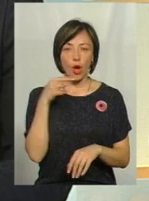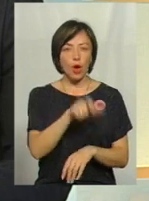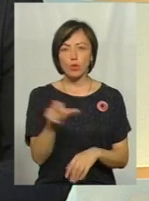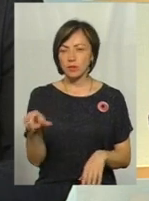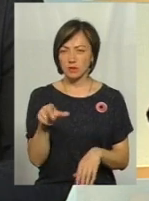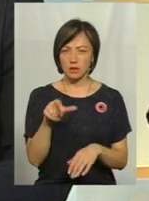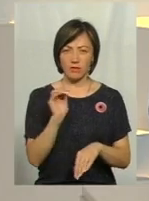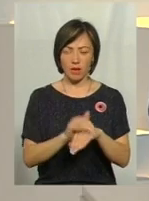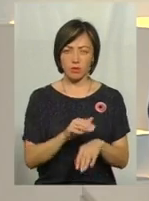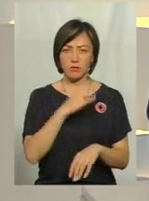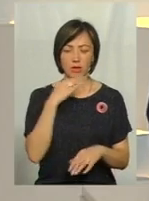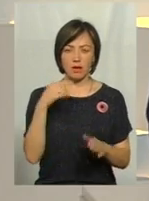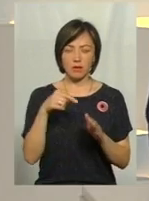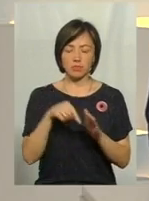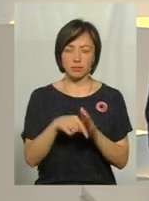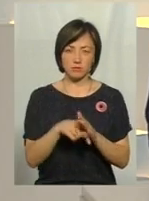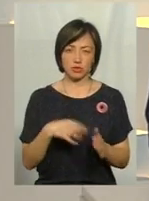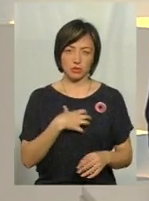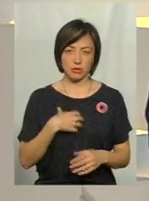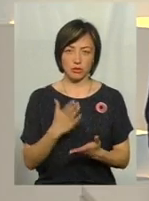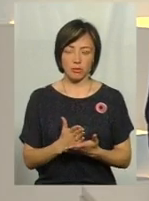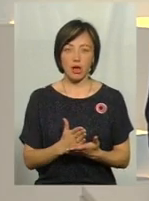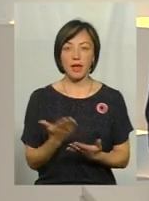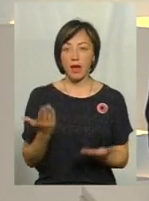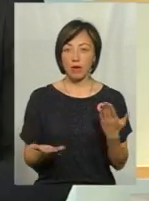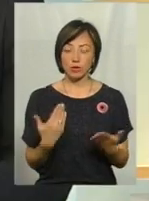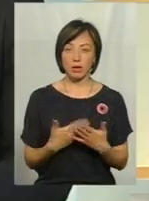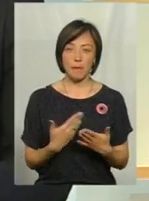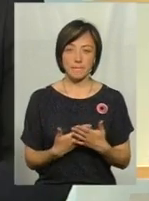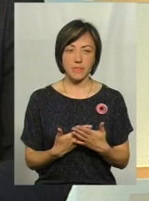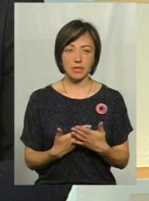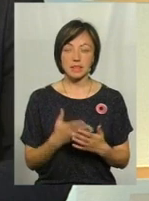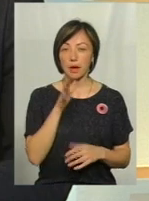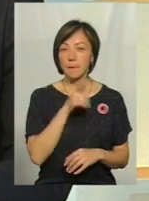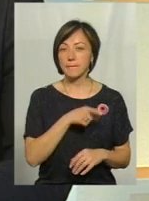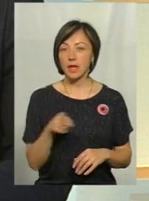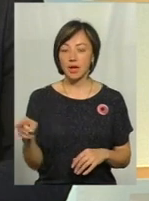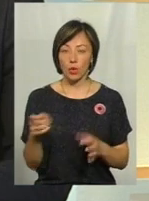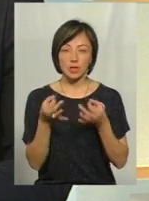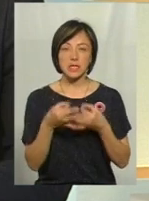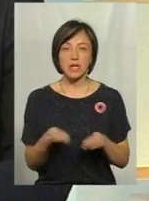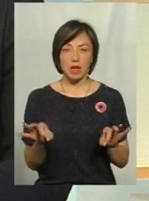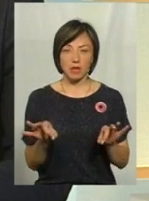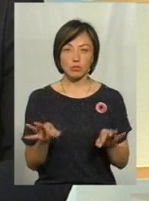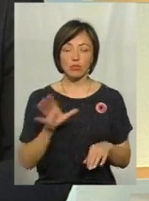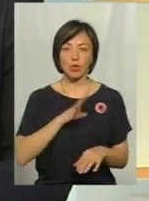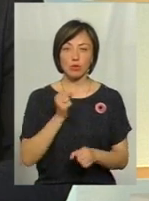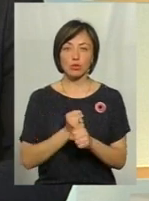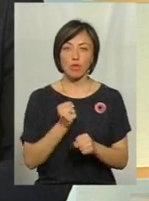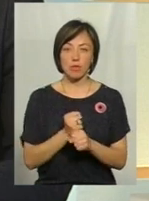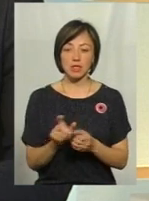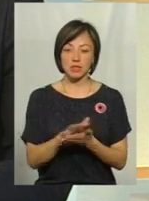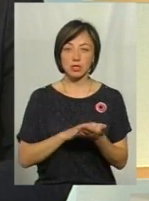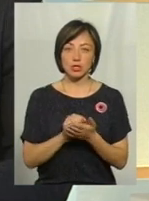дуже велике значення має. І якщо, наприклад, за період незалежності було зроблено, щоб